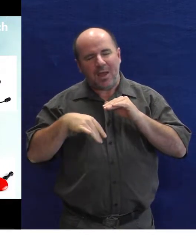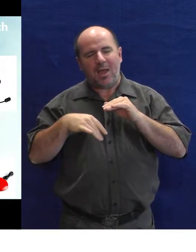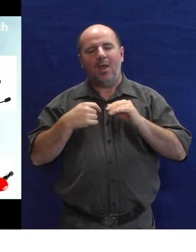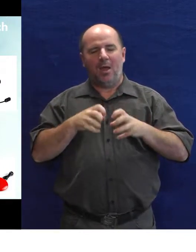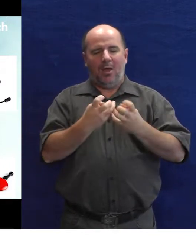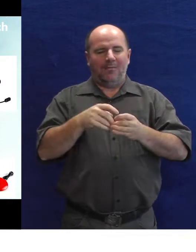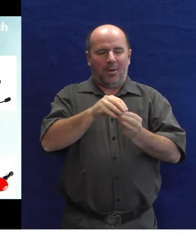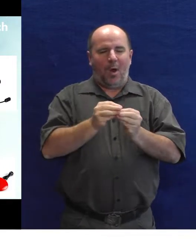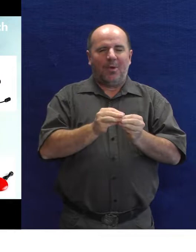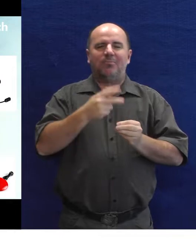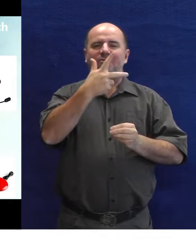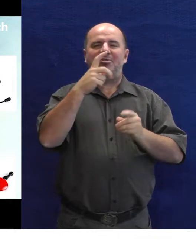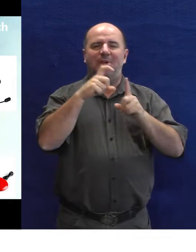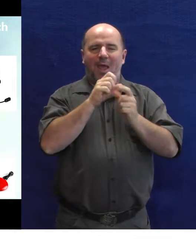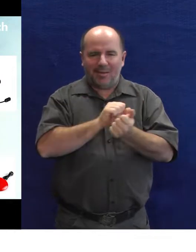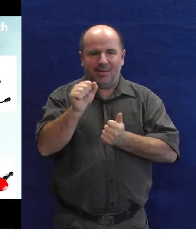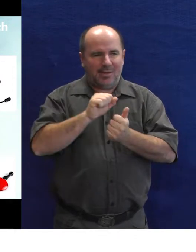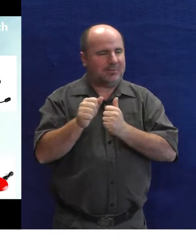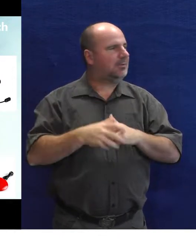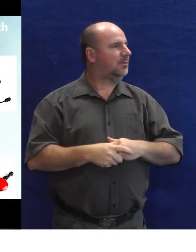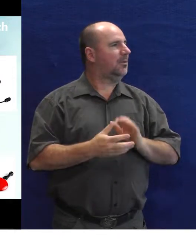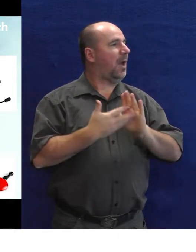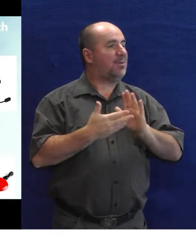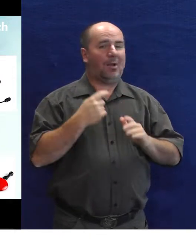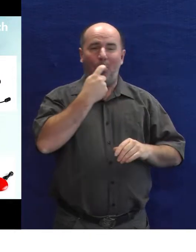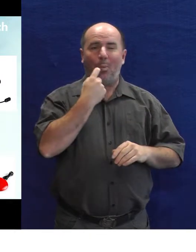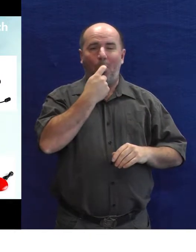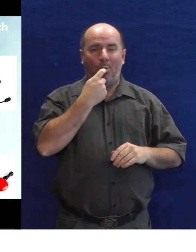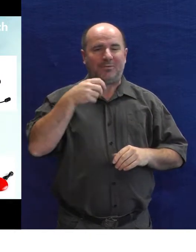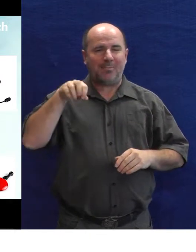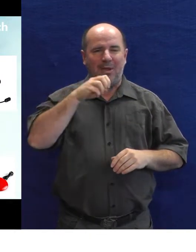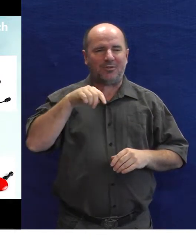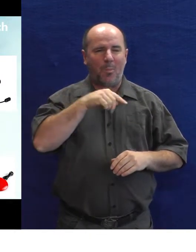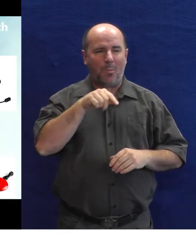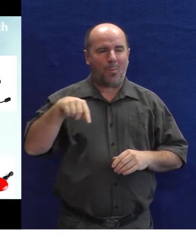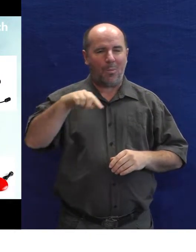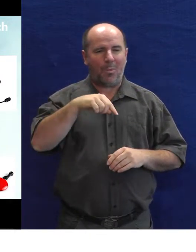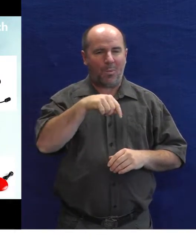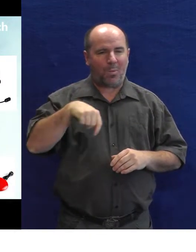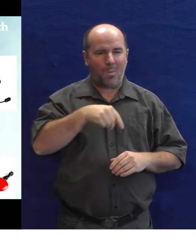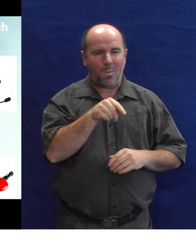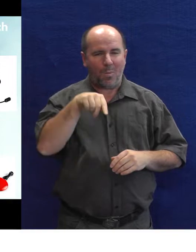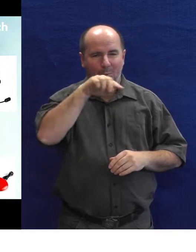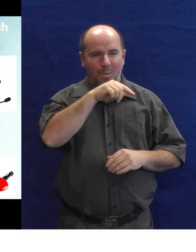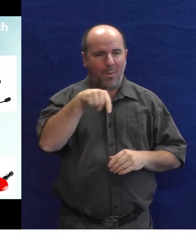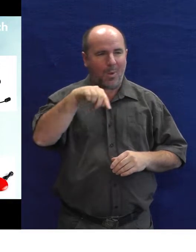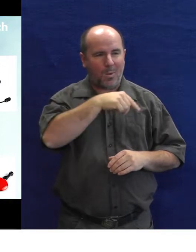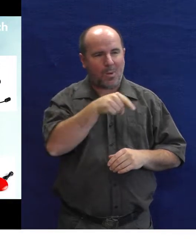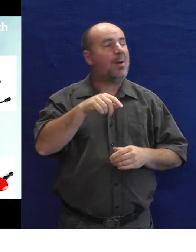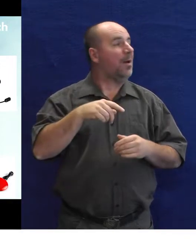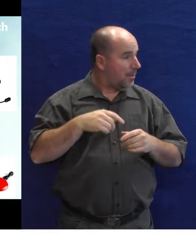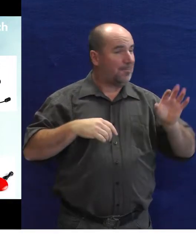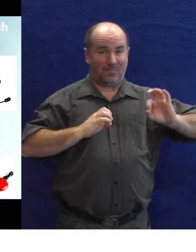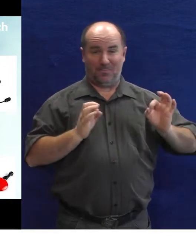vyhovuje a je něco podobného na trhu, například třeba ústní myš, která stojí normálně 50 tisíc, tak se dá